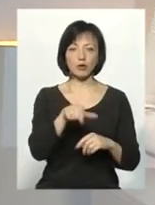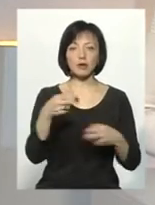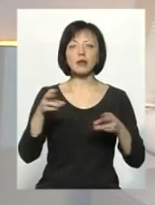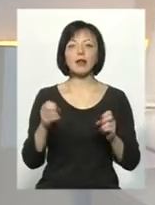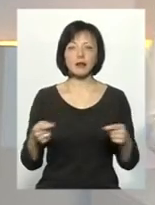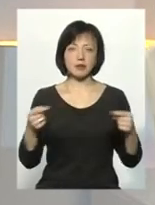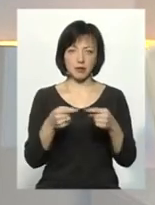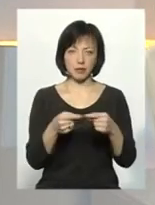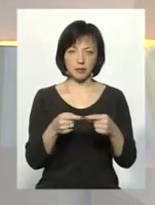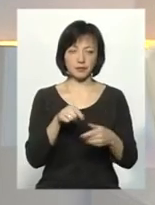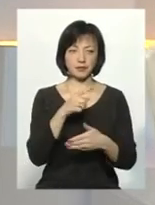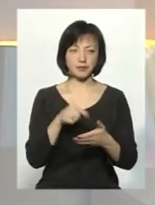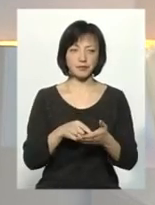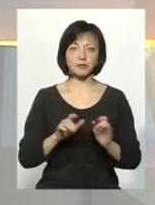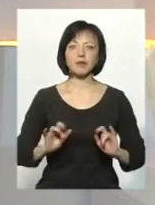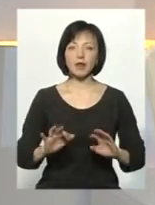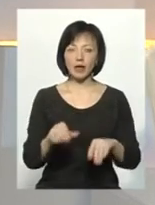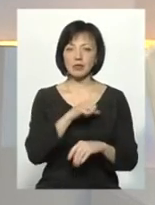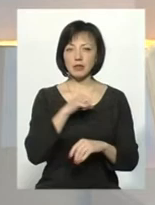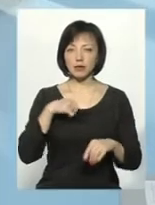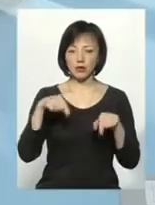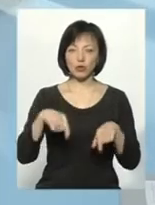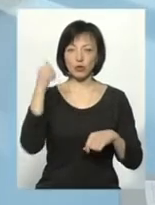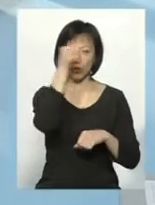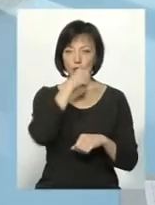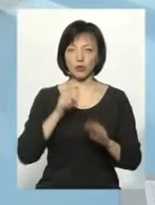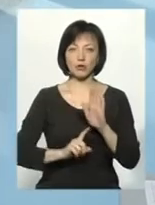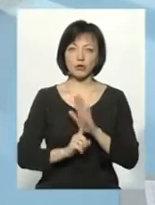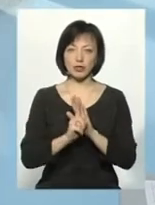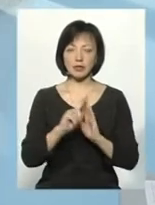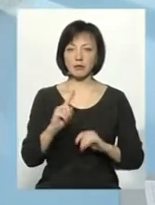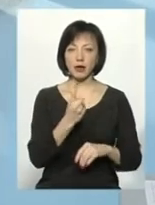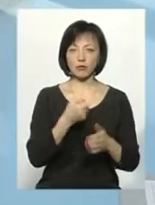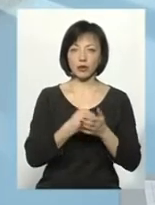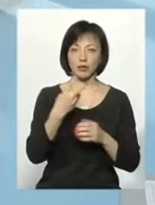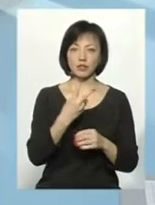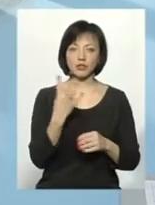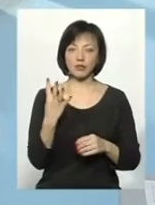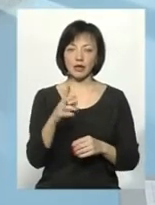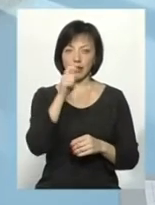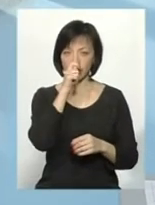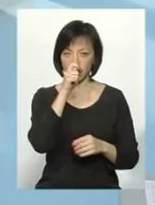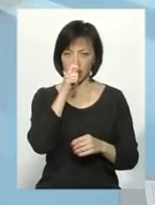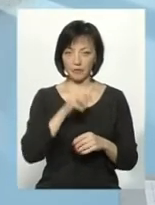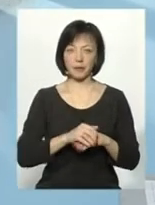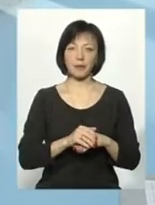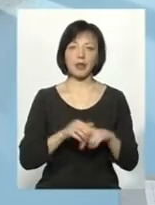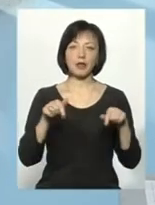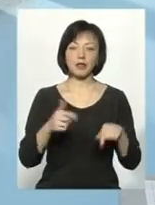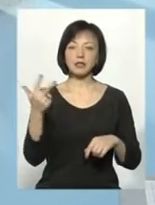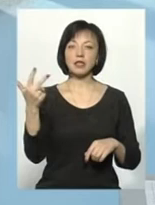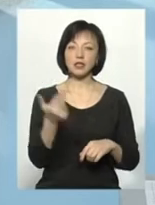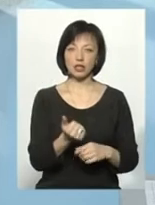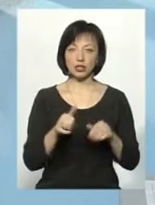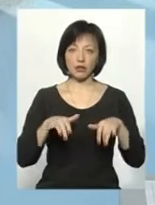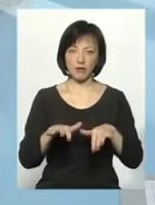саме? Значить, акція сама цього року розпочнеться з 1 по 24 квітня. Тобто акція всього 3 тижні